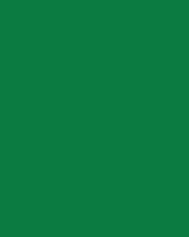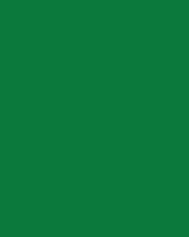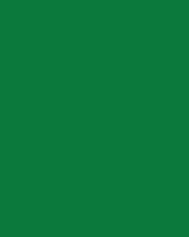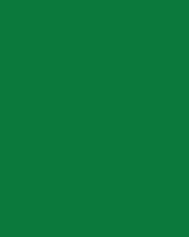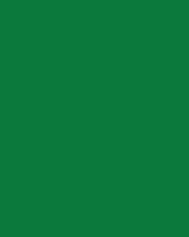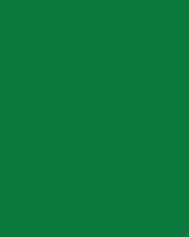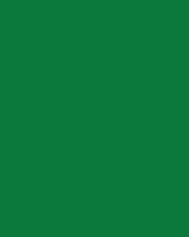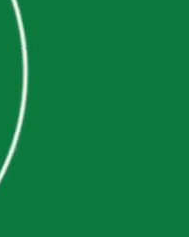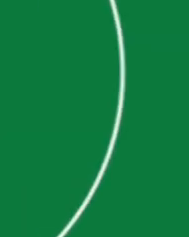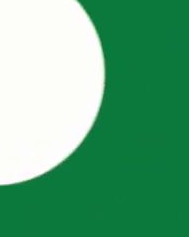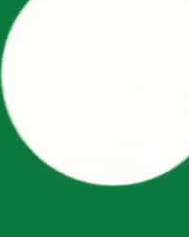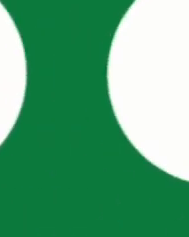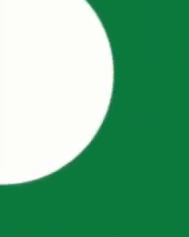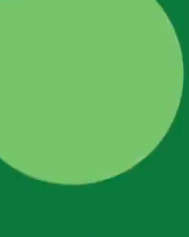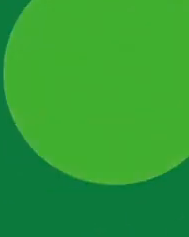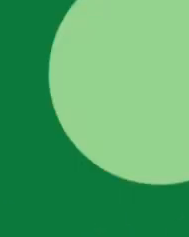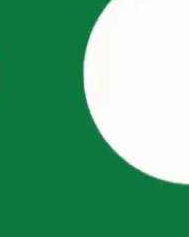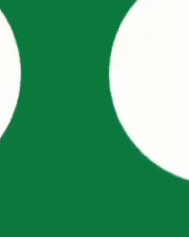Дякую. Дякую. Дякую. Дякую.